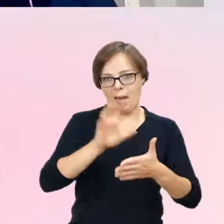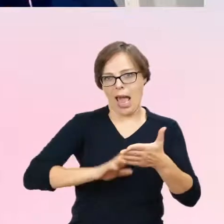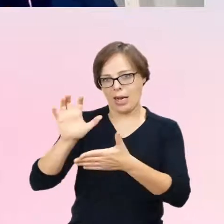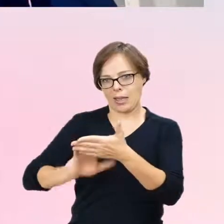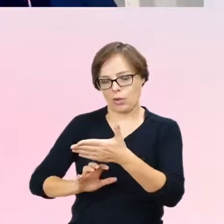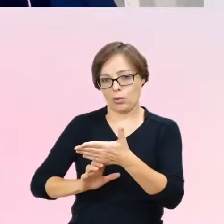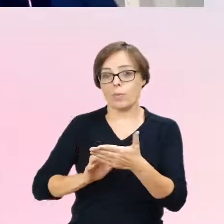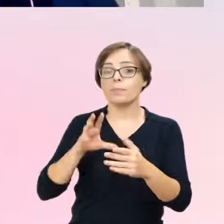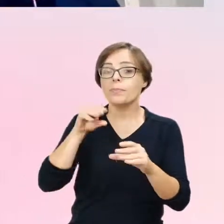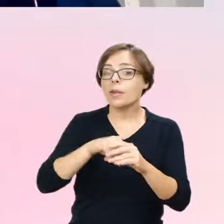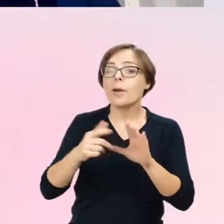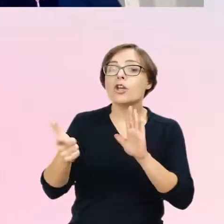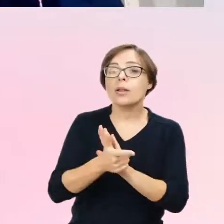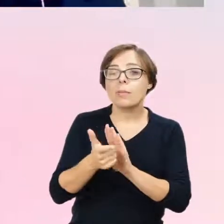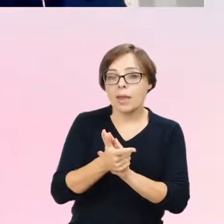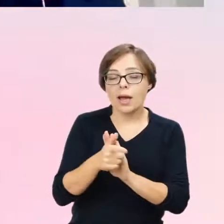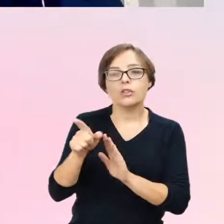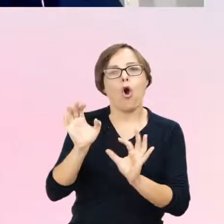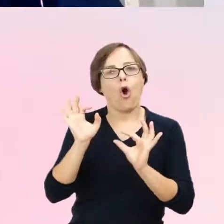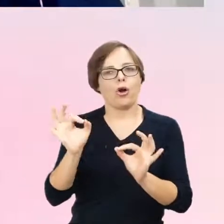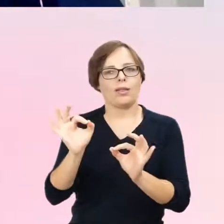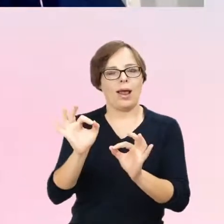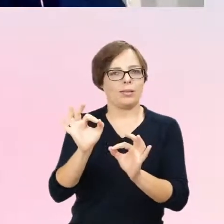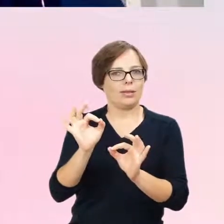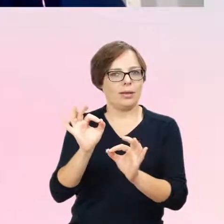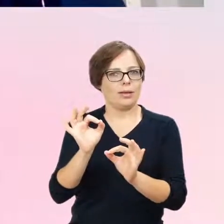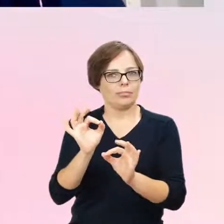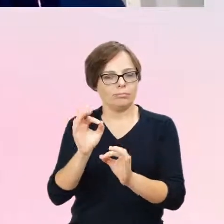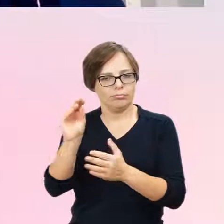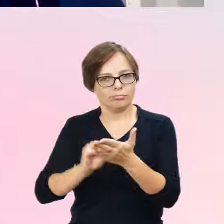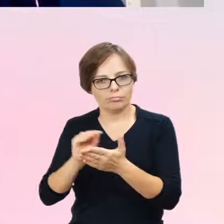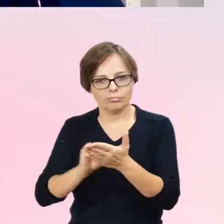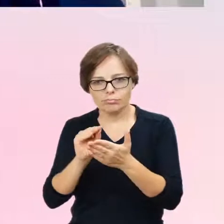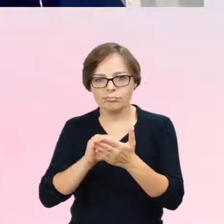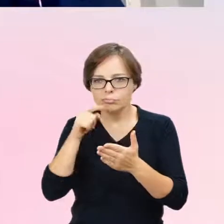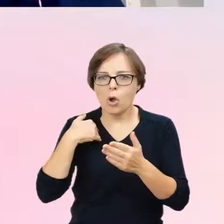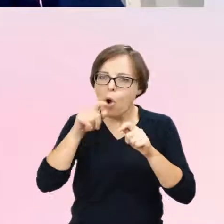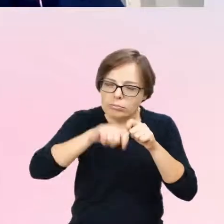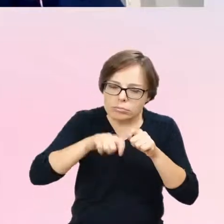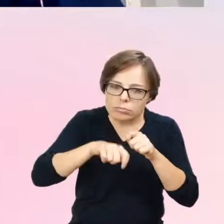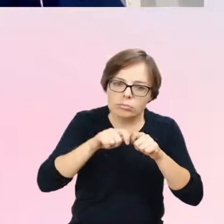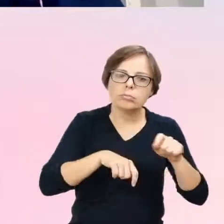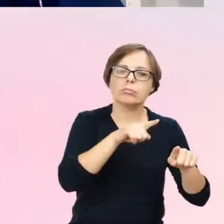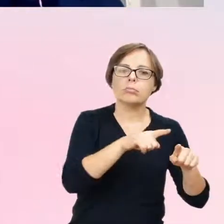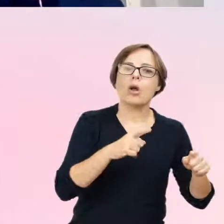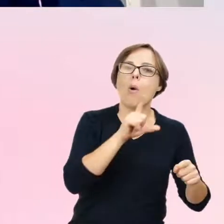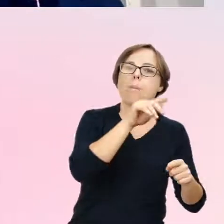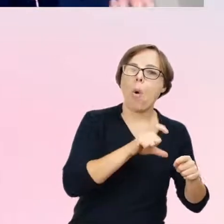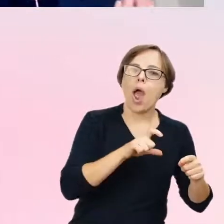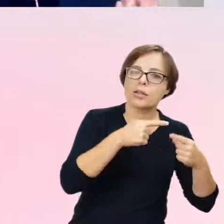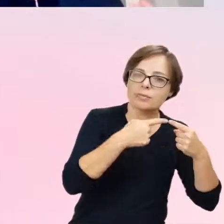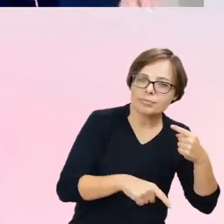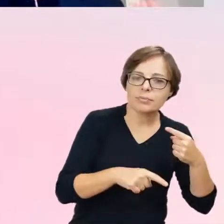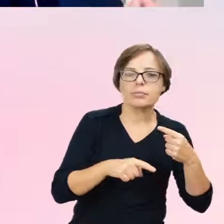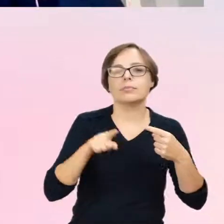z czego tylko 17 są to prace oryginalne, które analizowały związki pomiędzy spektrum autyzmu a dysforią płci. Czyli